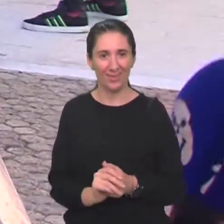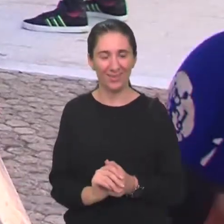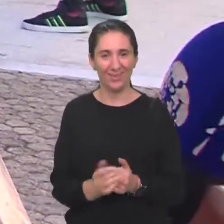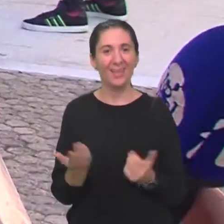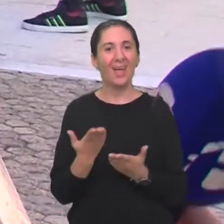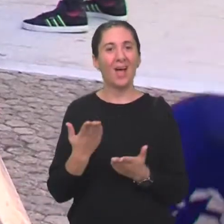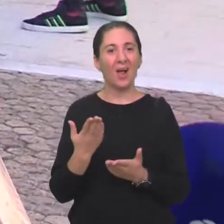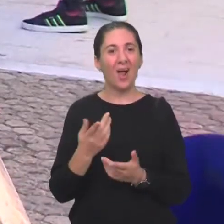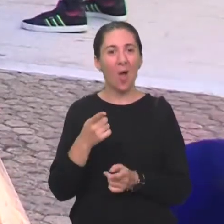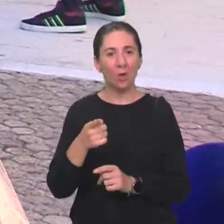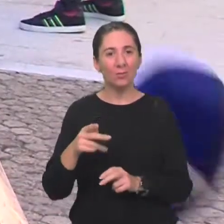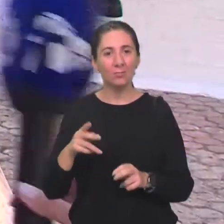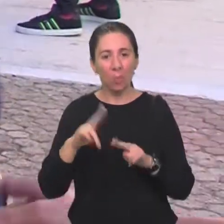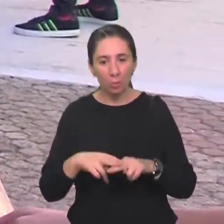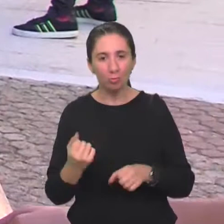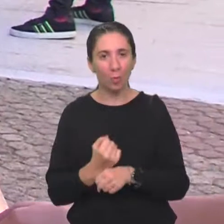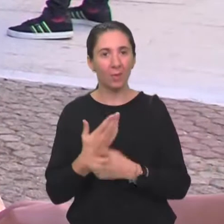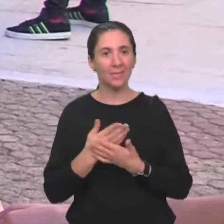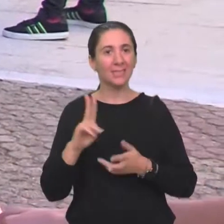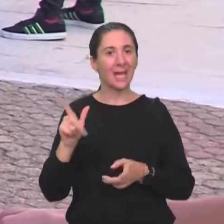Kako je da si se odlučio na zlijevku?